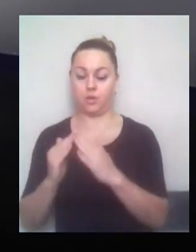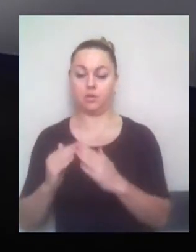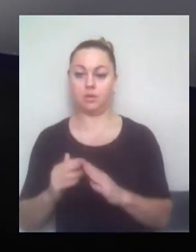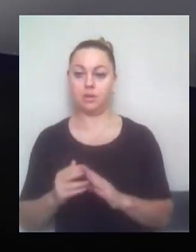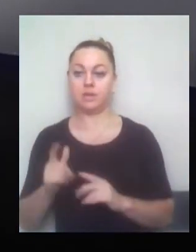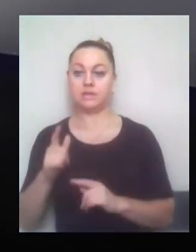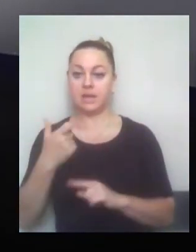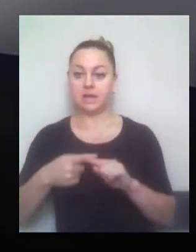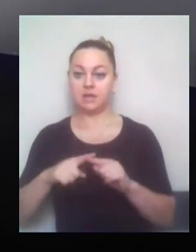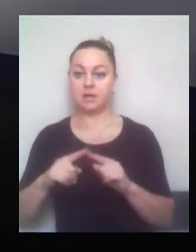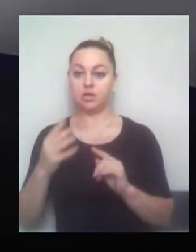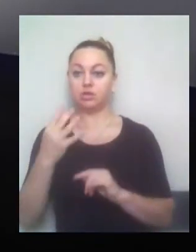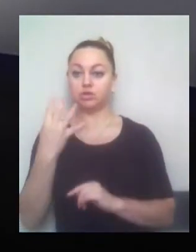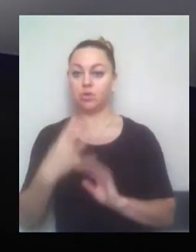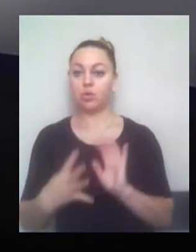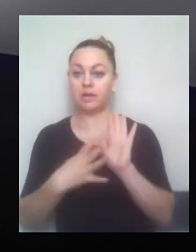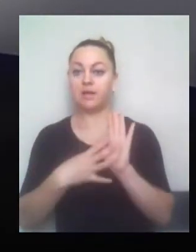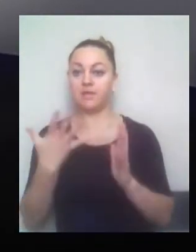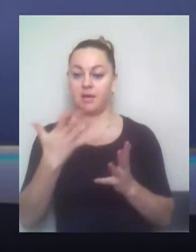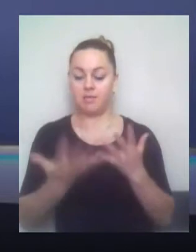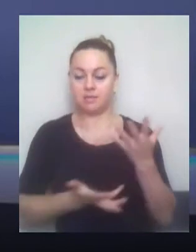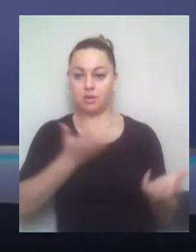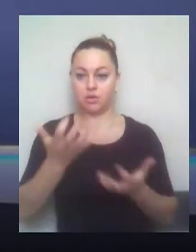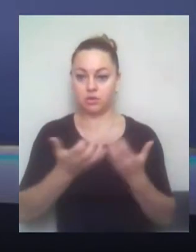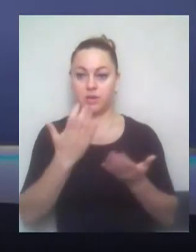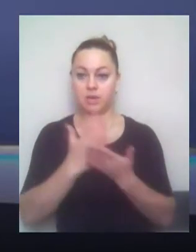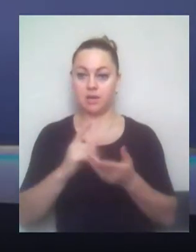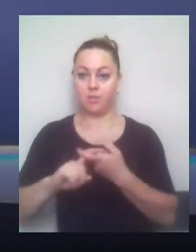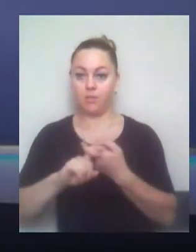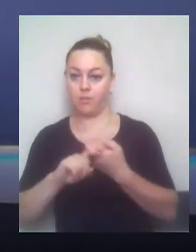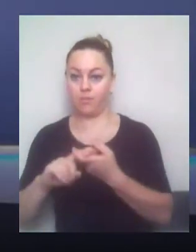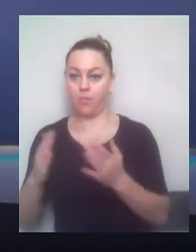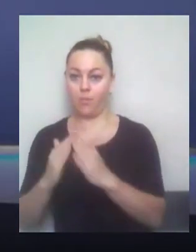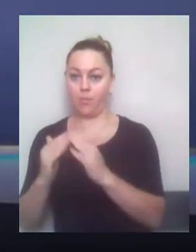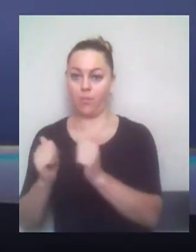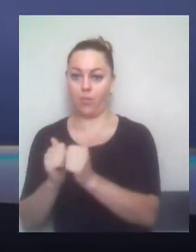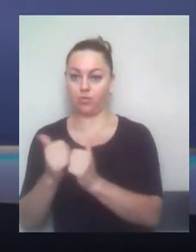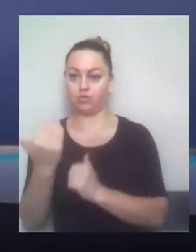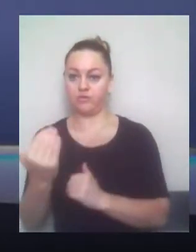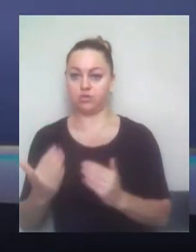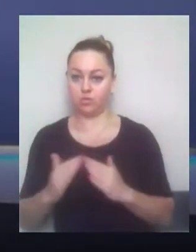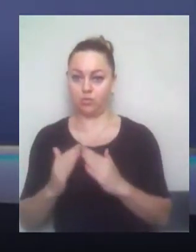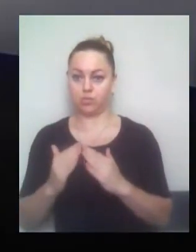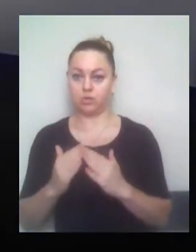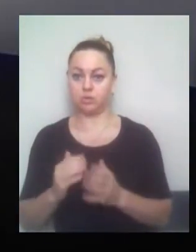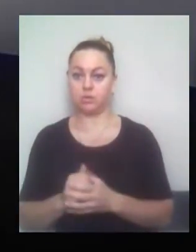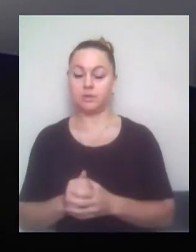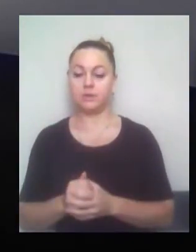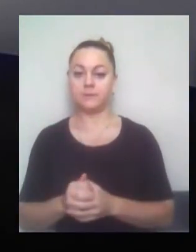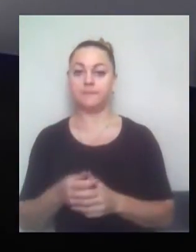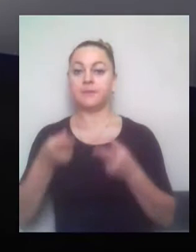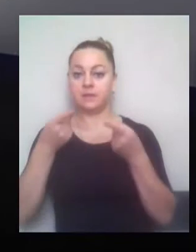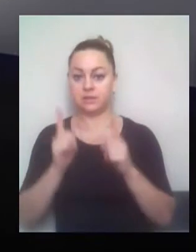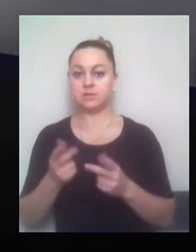адресою Рішильєвська, 49, яку зараз розбирають, вона, я так розумію, десь поряд знаходиться з вашим будинком. Чіщі, чи не так? Все верно.